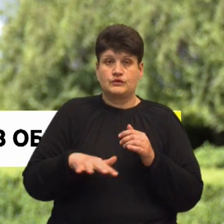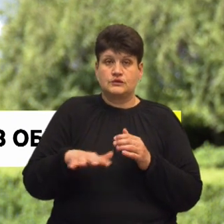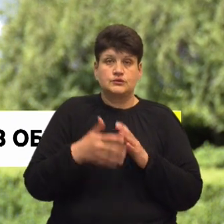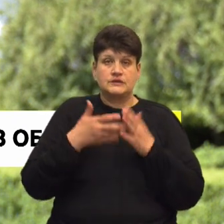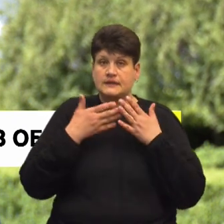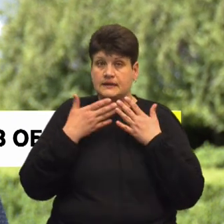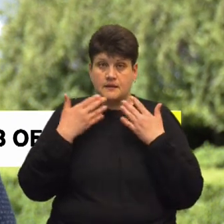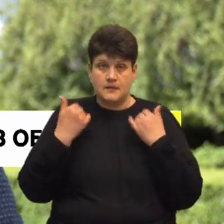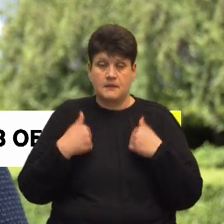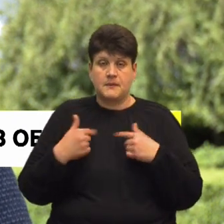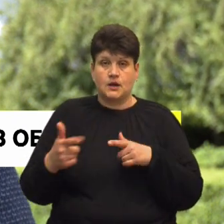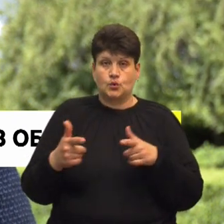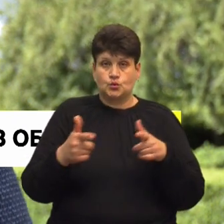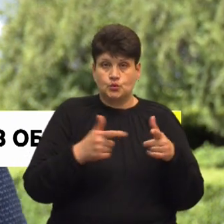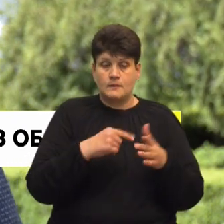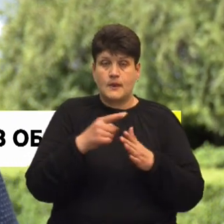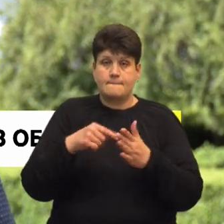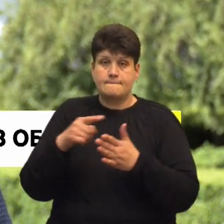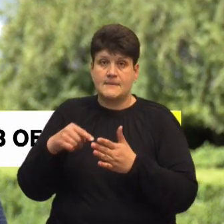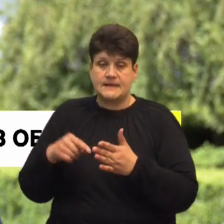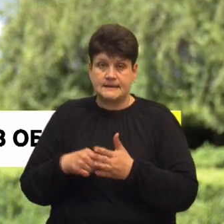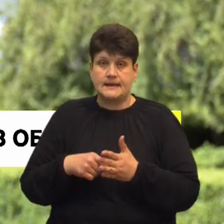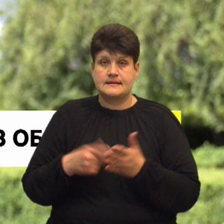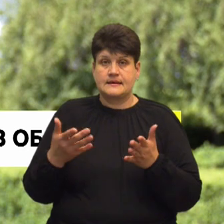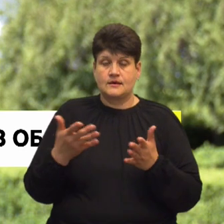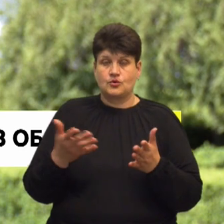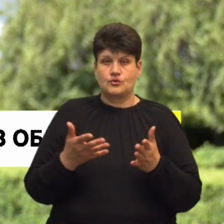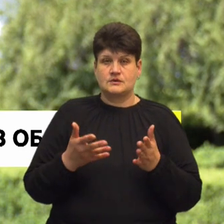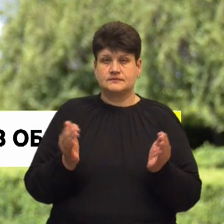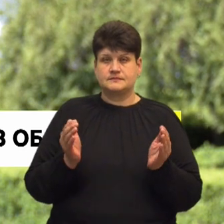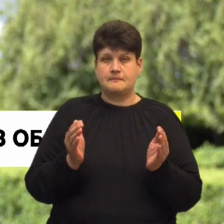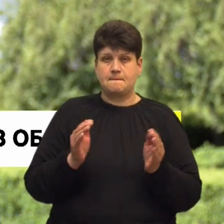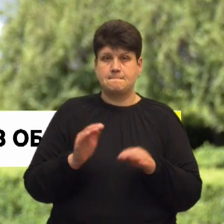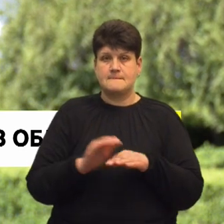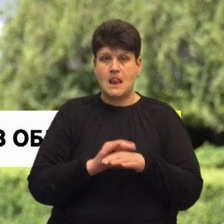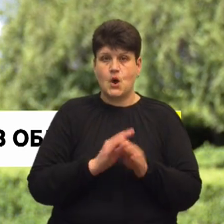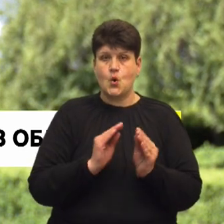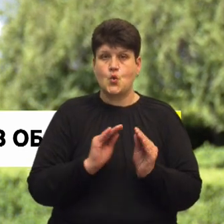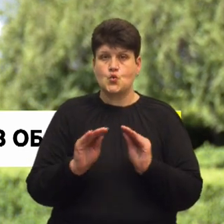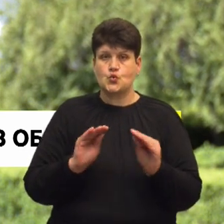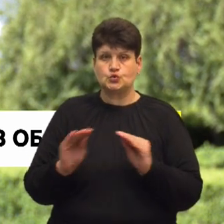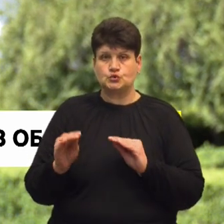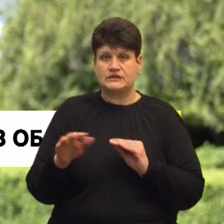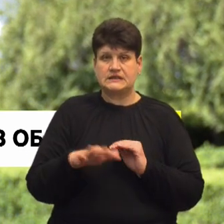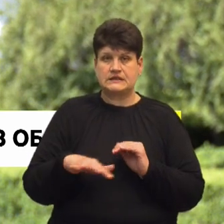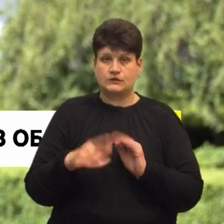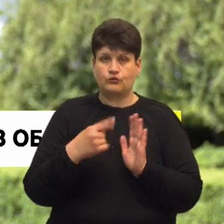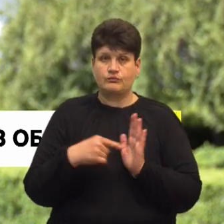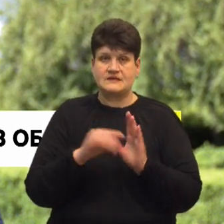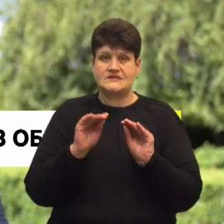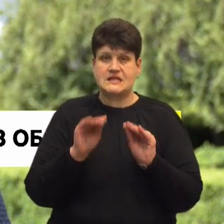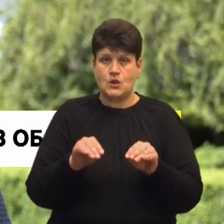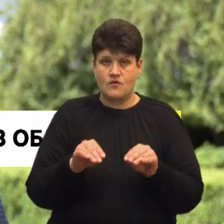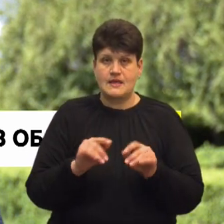ми готуємо і питання якогось невеликого певного благоустрою території в місці встановлення пам'ятника